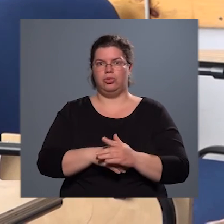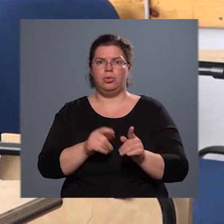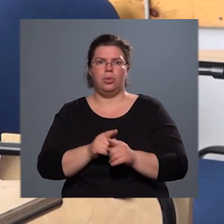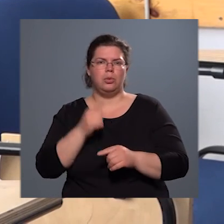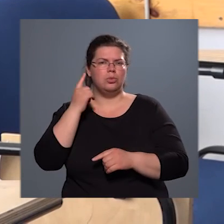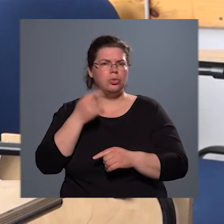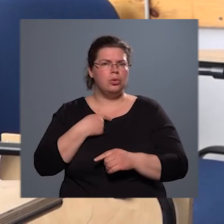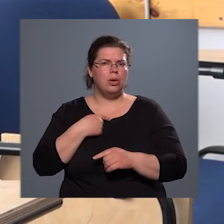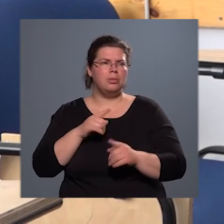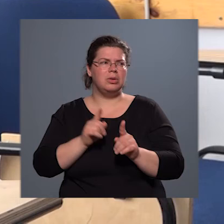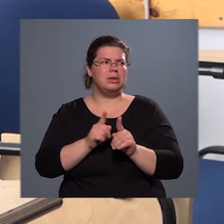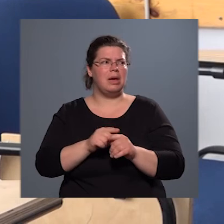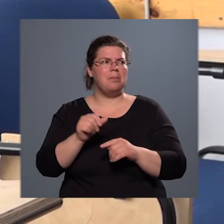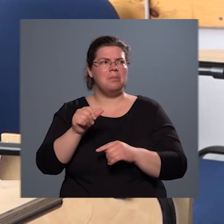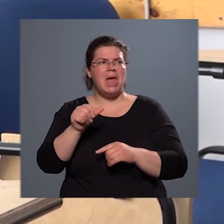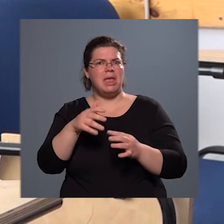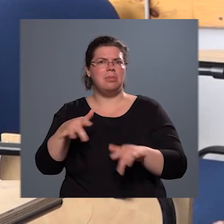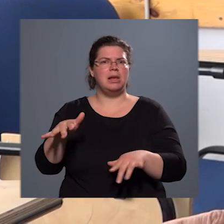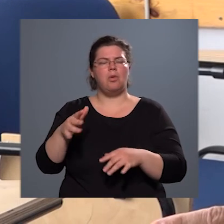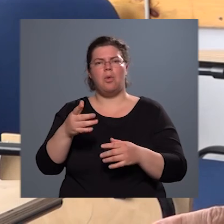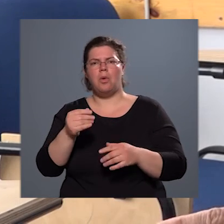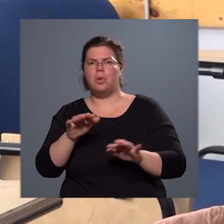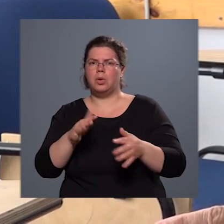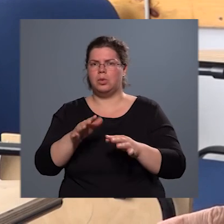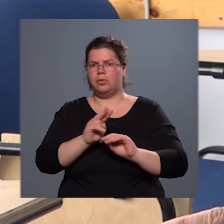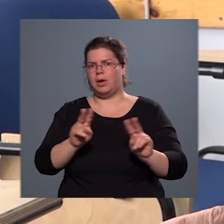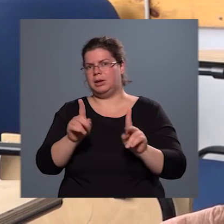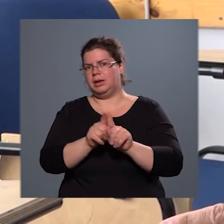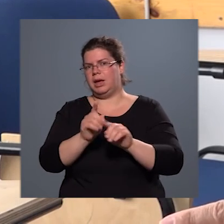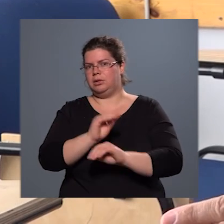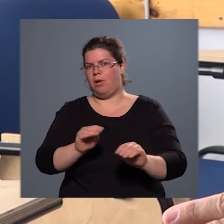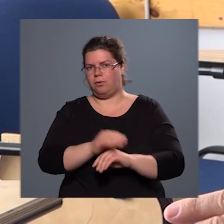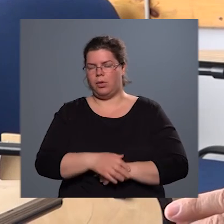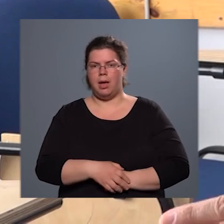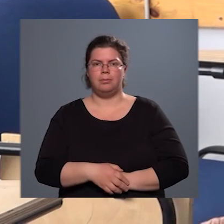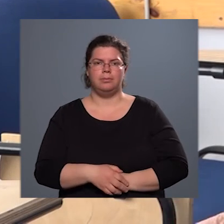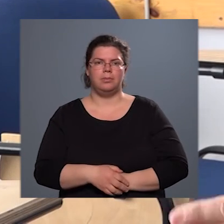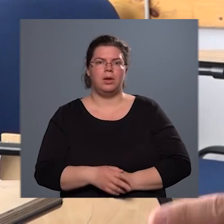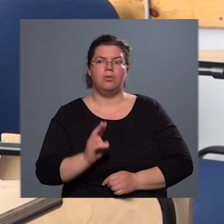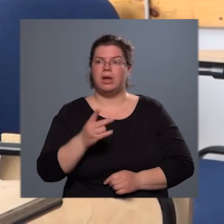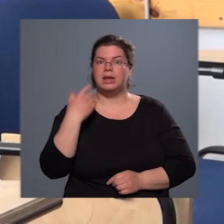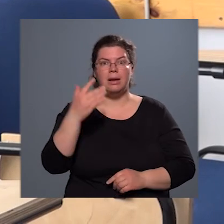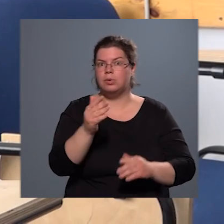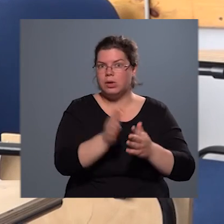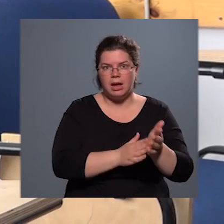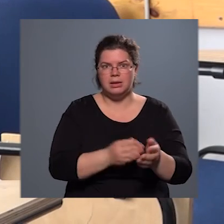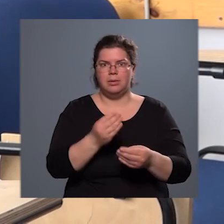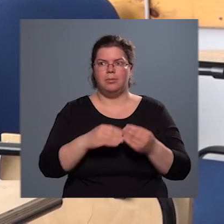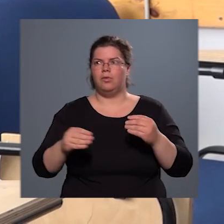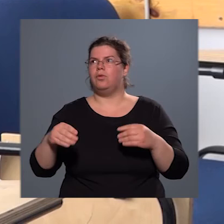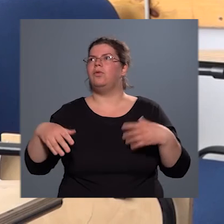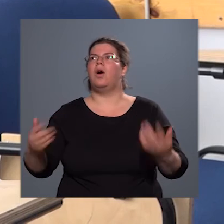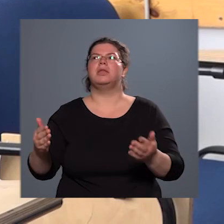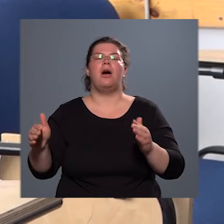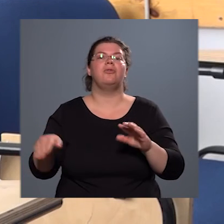millió körül van egy ilyen tanfolyam, akkor van, aki nem tudja elkezd, a felvételi vizsgán nem felel meg,